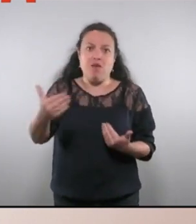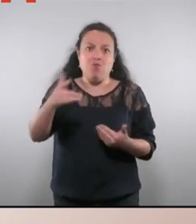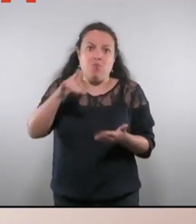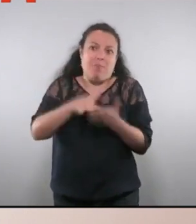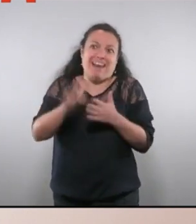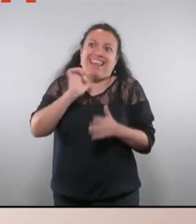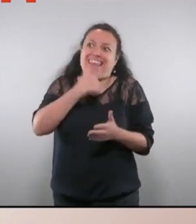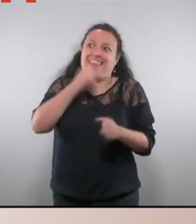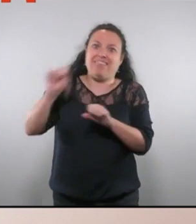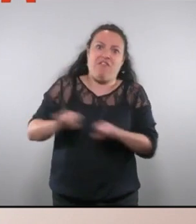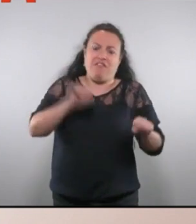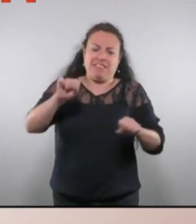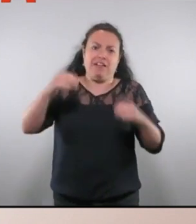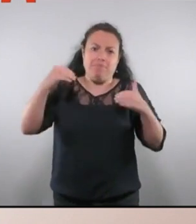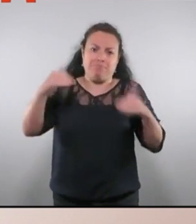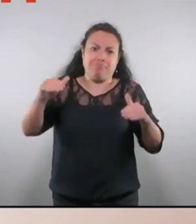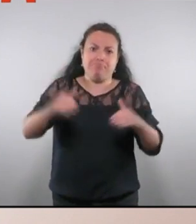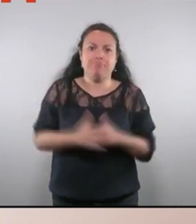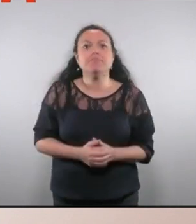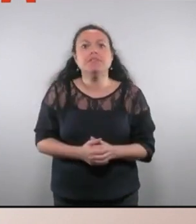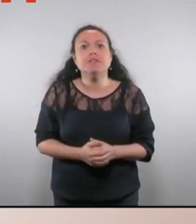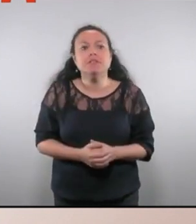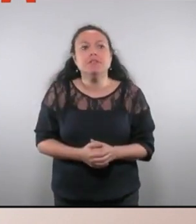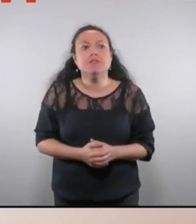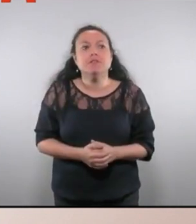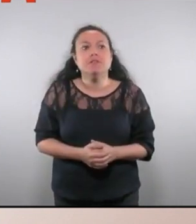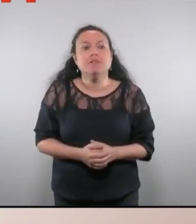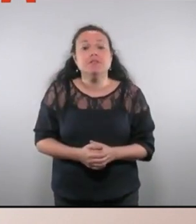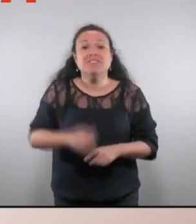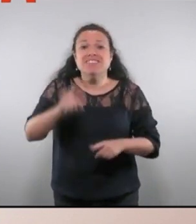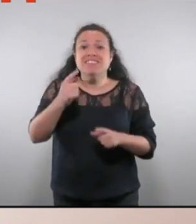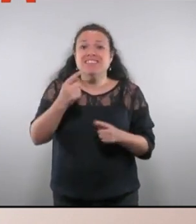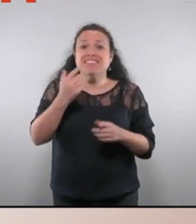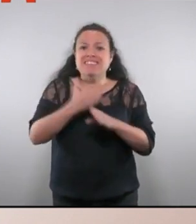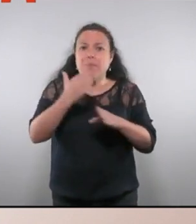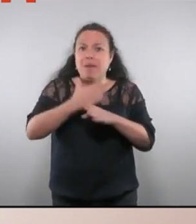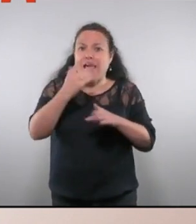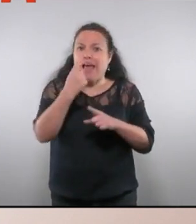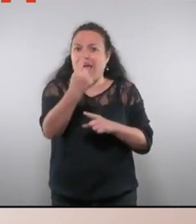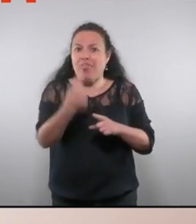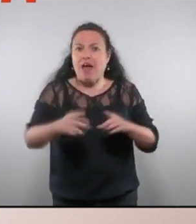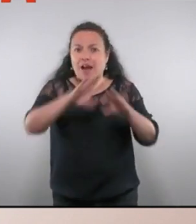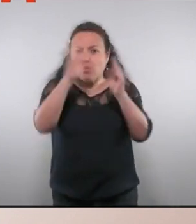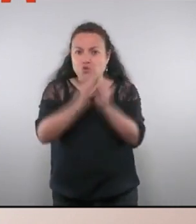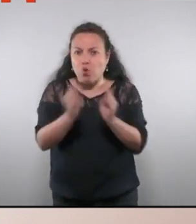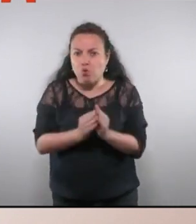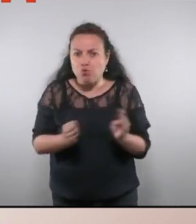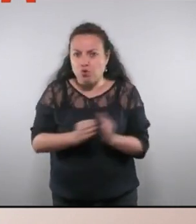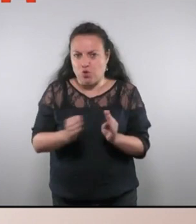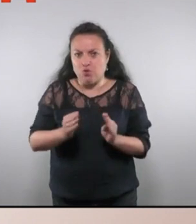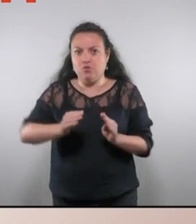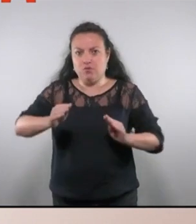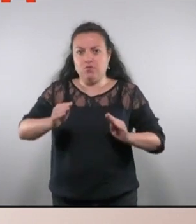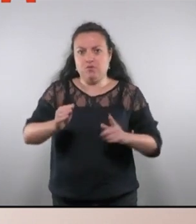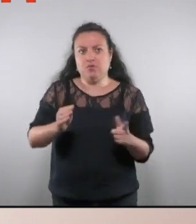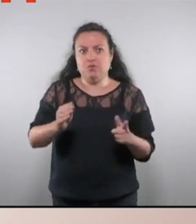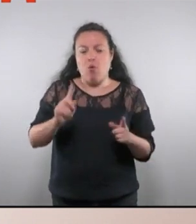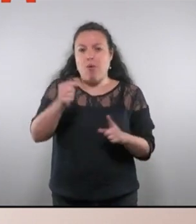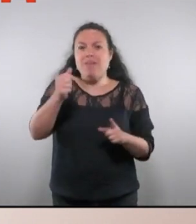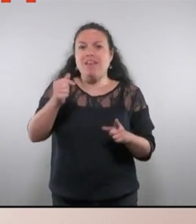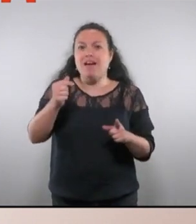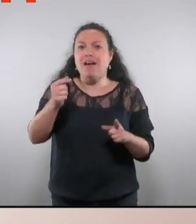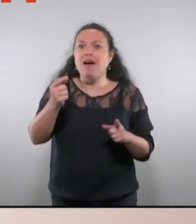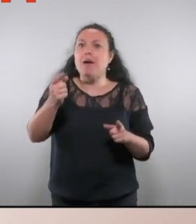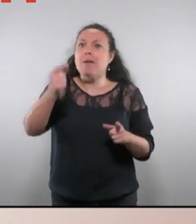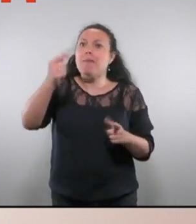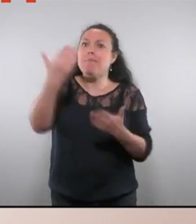defensa, déu-n'hi-do, cada nou punt que posen en les seves resolucions provoca com a soldi que pugi al preu